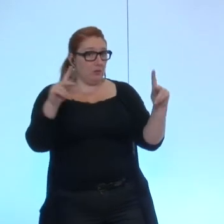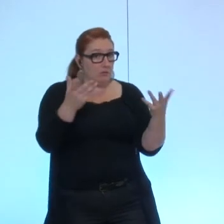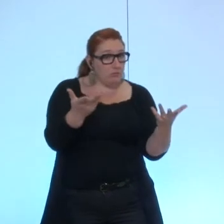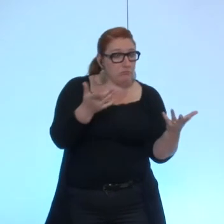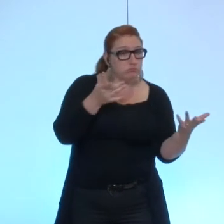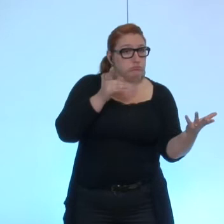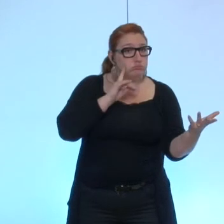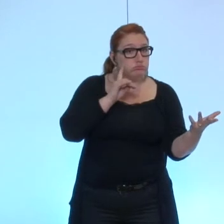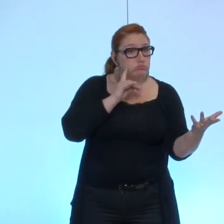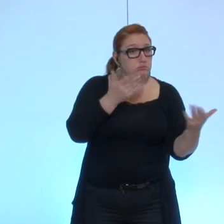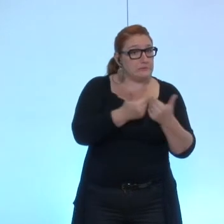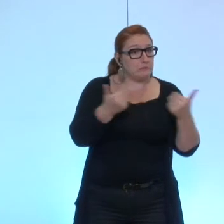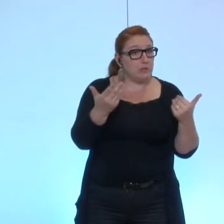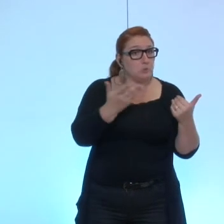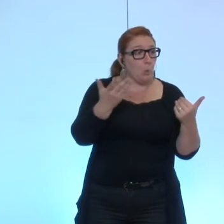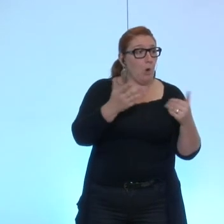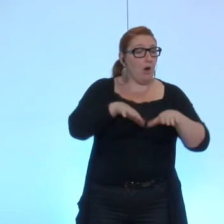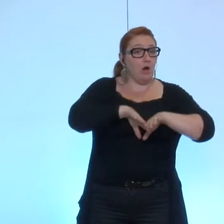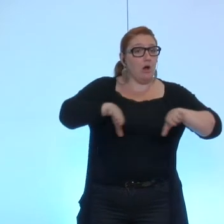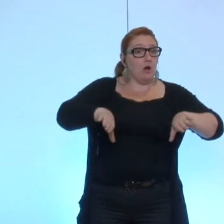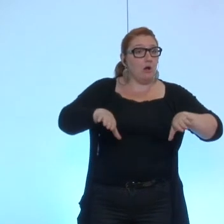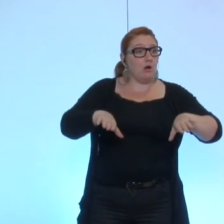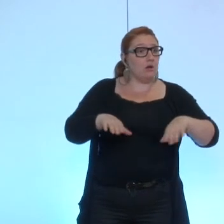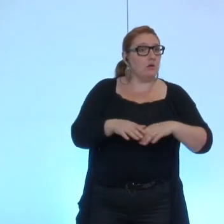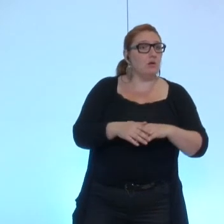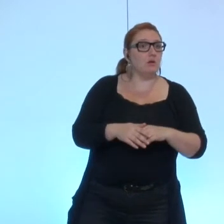-nous vos séparations alors